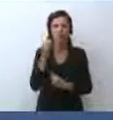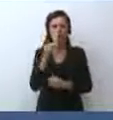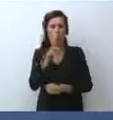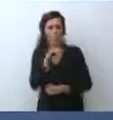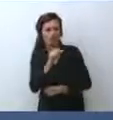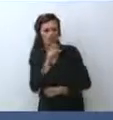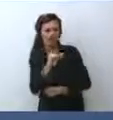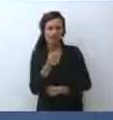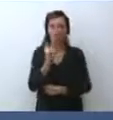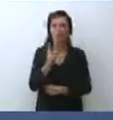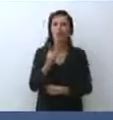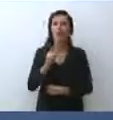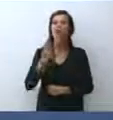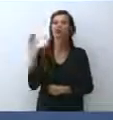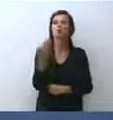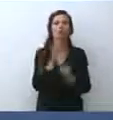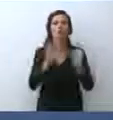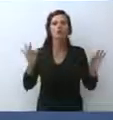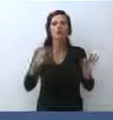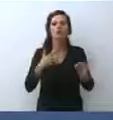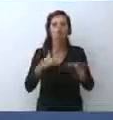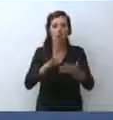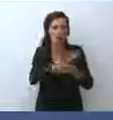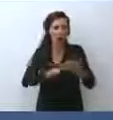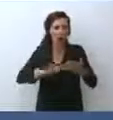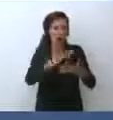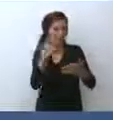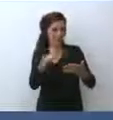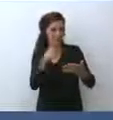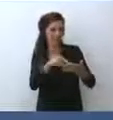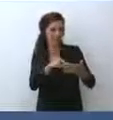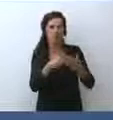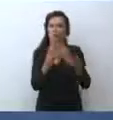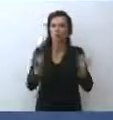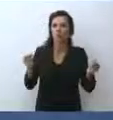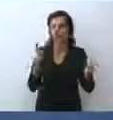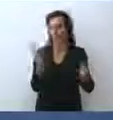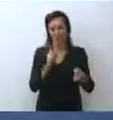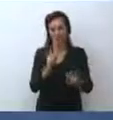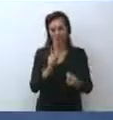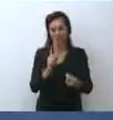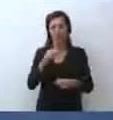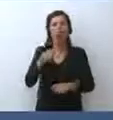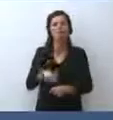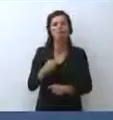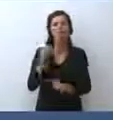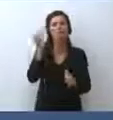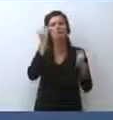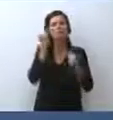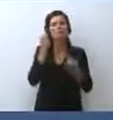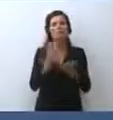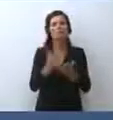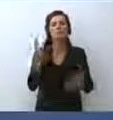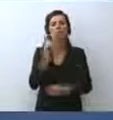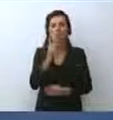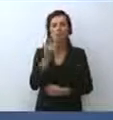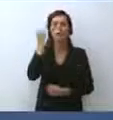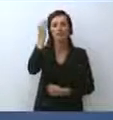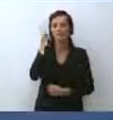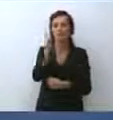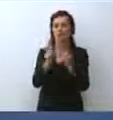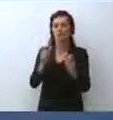mappe, nessuno ce l'ha la mappa. Per questo dico che la cosa più importante ora è pensare agli afghani e cercare di